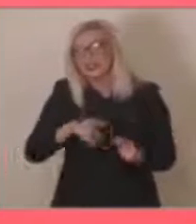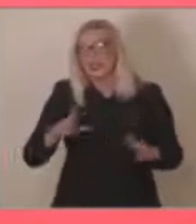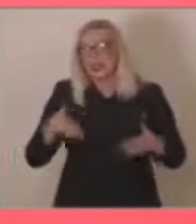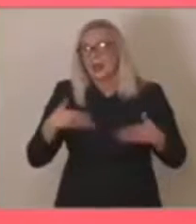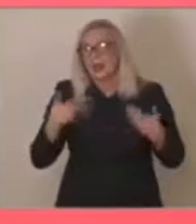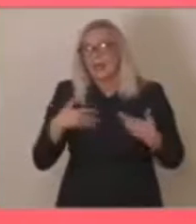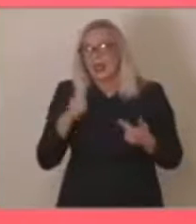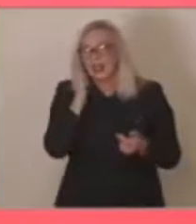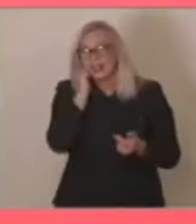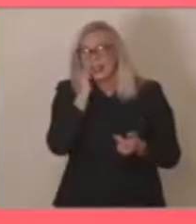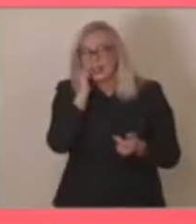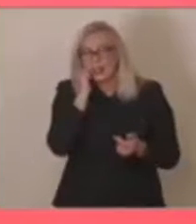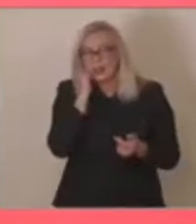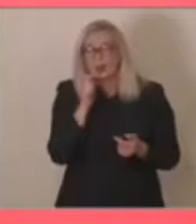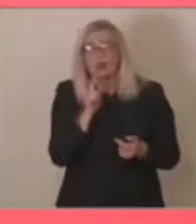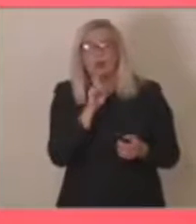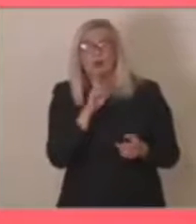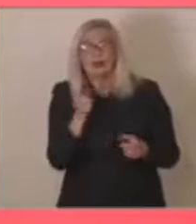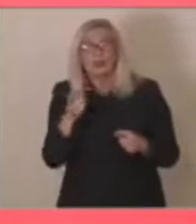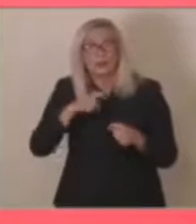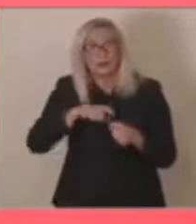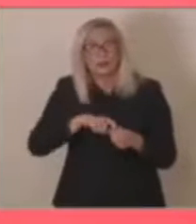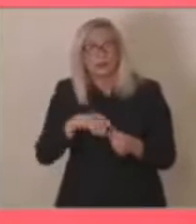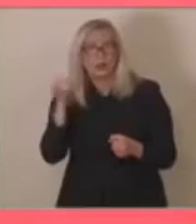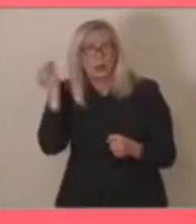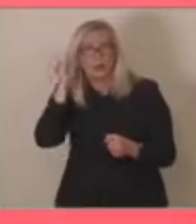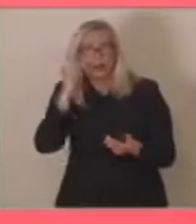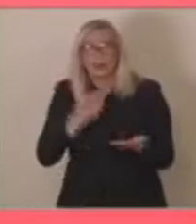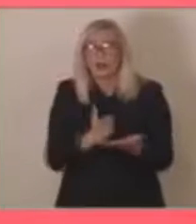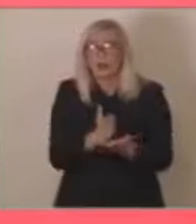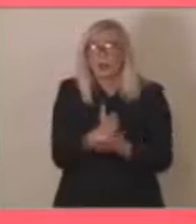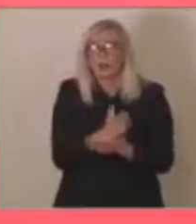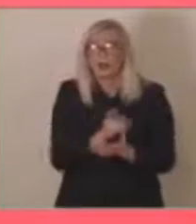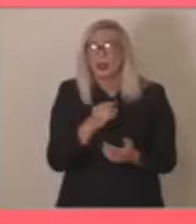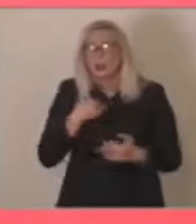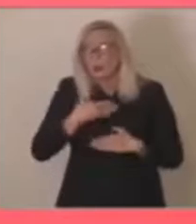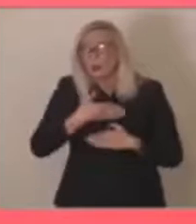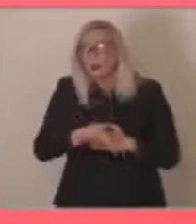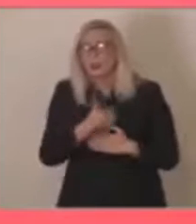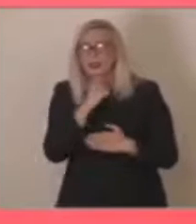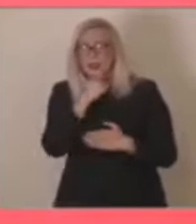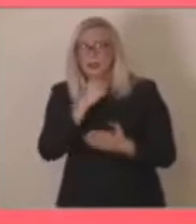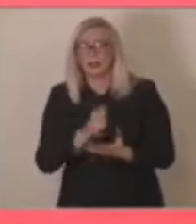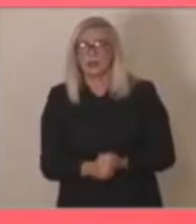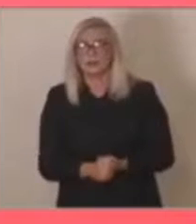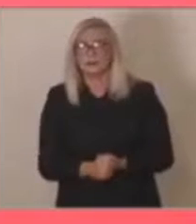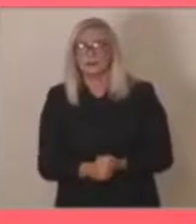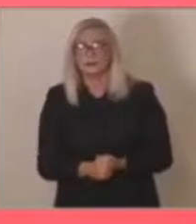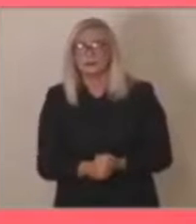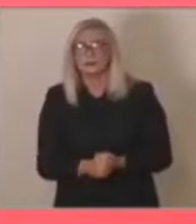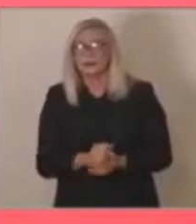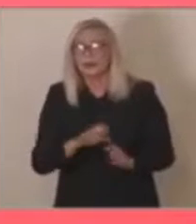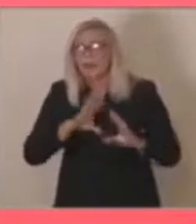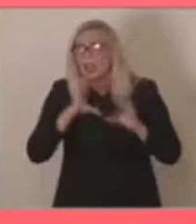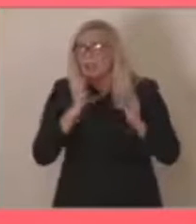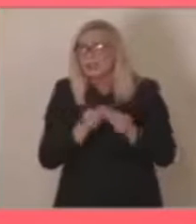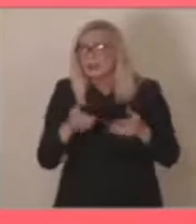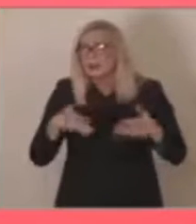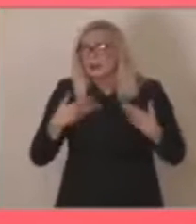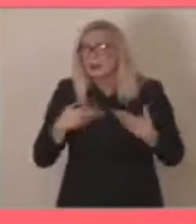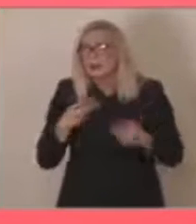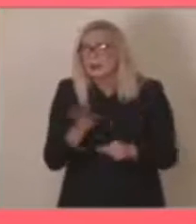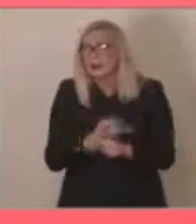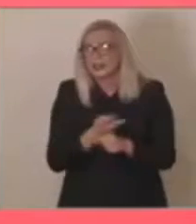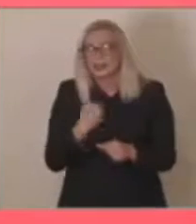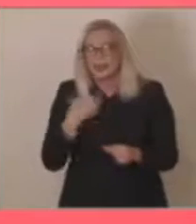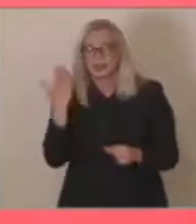Елу и Роми, кои што му ќе вклучат во образовниот процес подоцна и во економијата, може би и на сите млади во земјата ќе